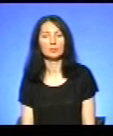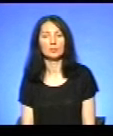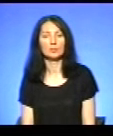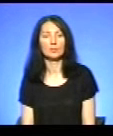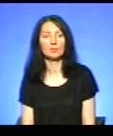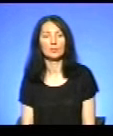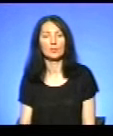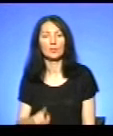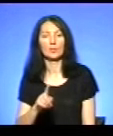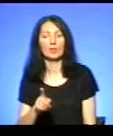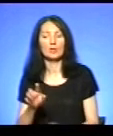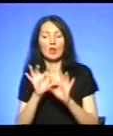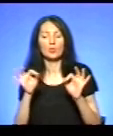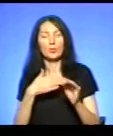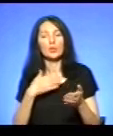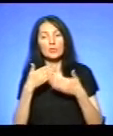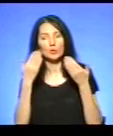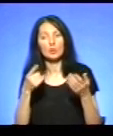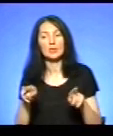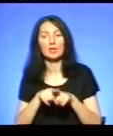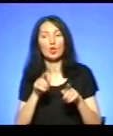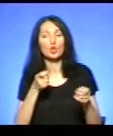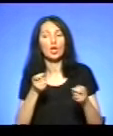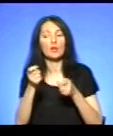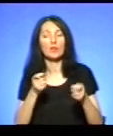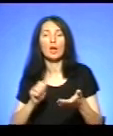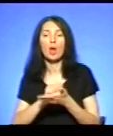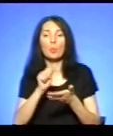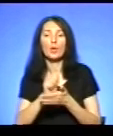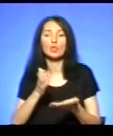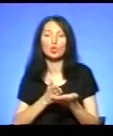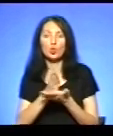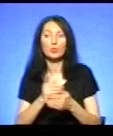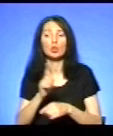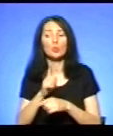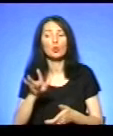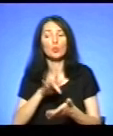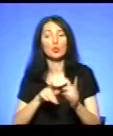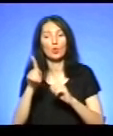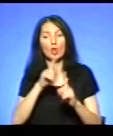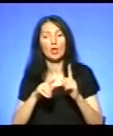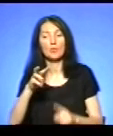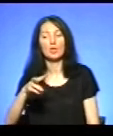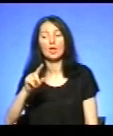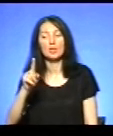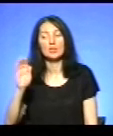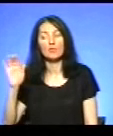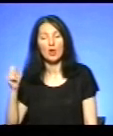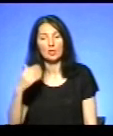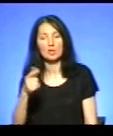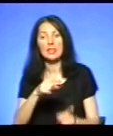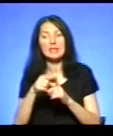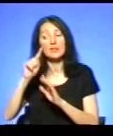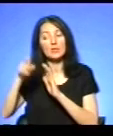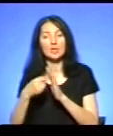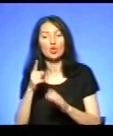За коментарем ми звернулися також і до керівника пресслужби Тернопільської міської ради Мар'яни Зварич. З її слів дізналися, що